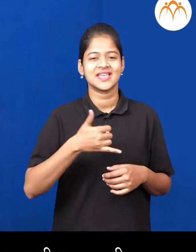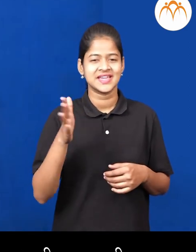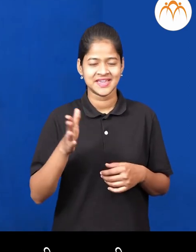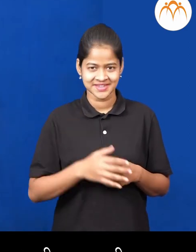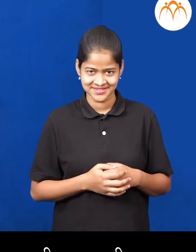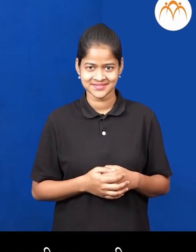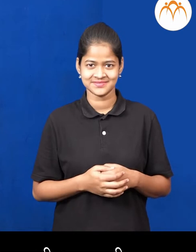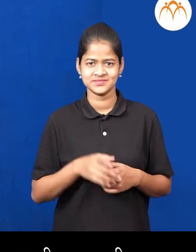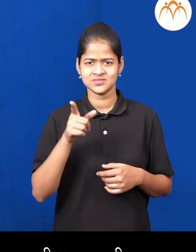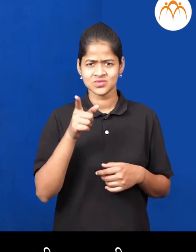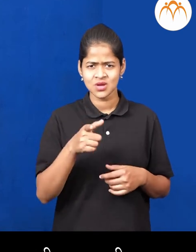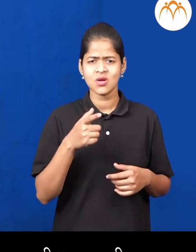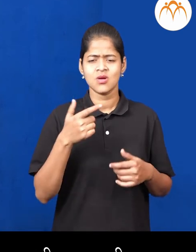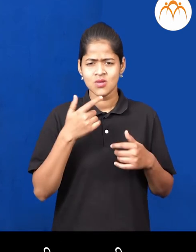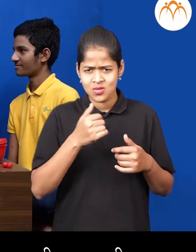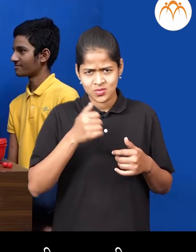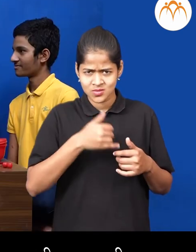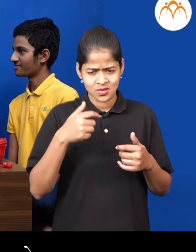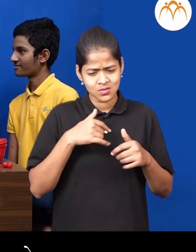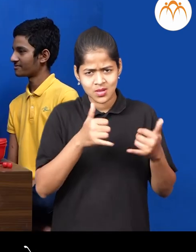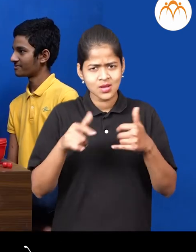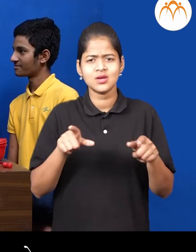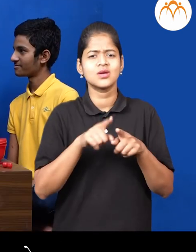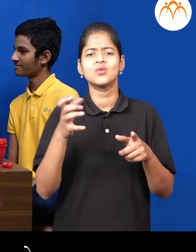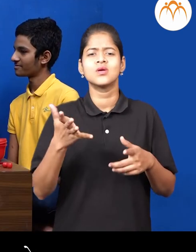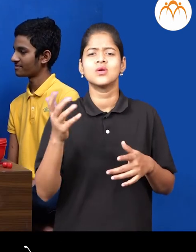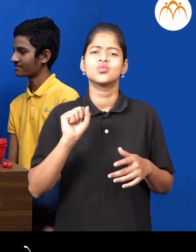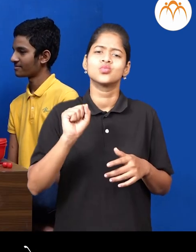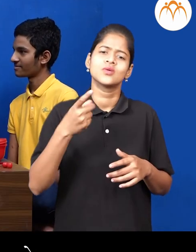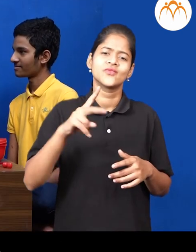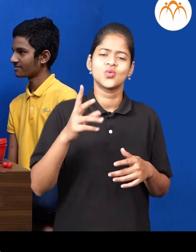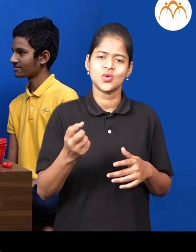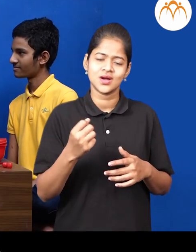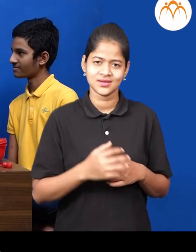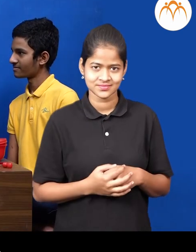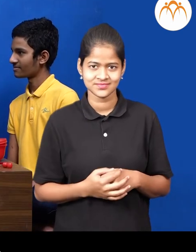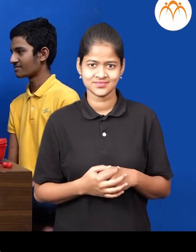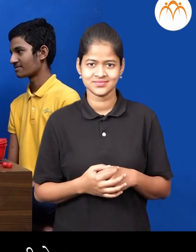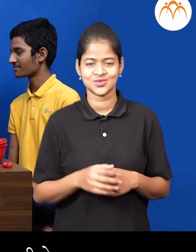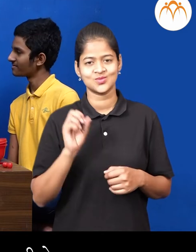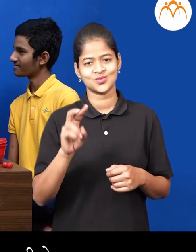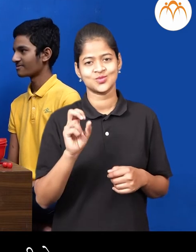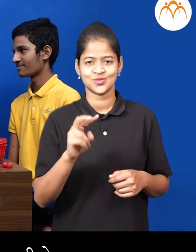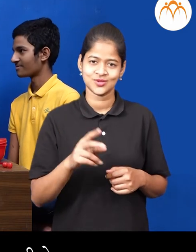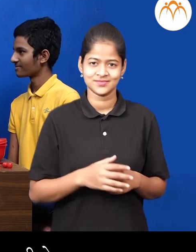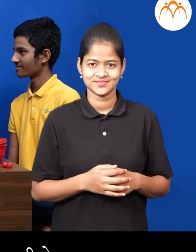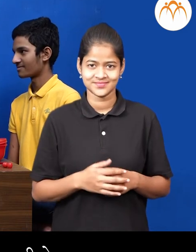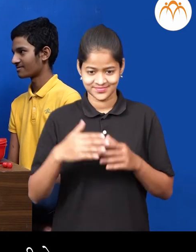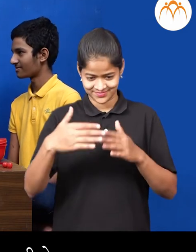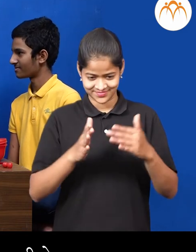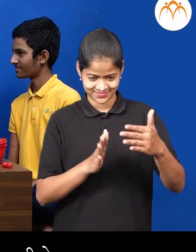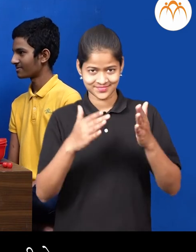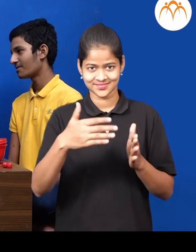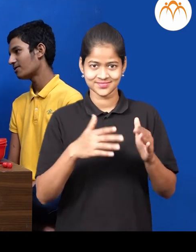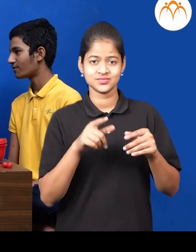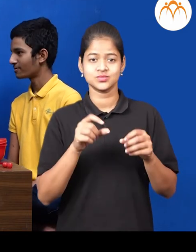ताला नू थी खेल ची भाद तुकली बरबर पनचल आता आवरून ठेवा मैं तुम्हाला डबे देते सग्रस आमान नीट जाक्षा जागी